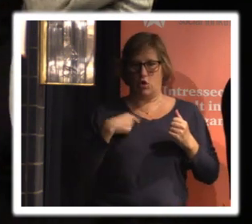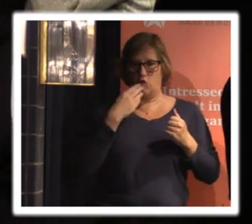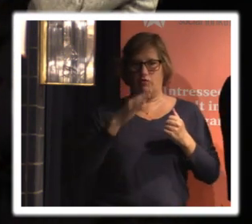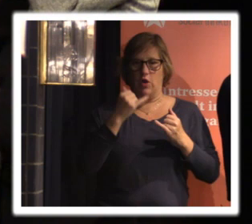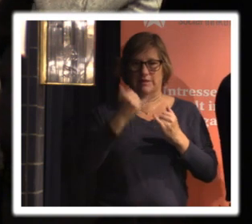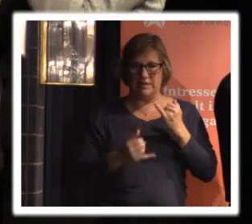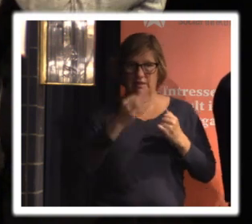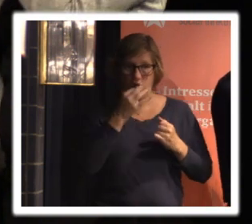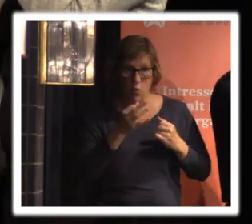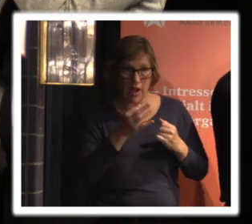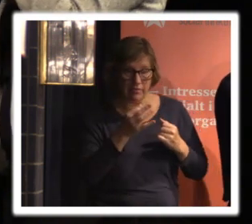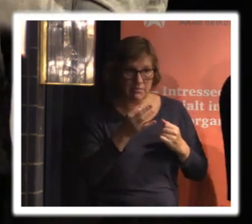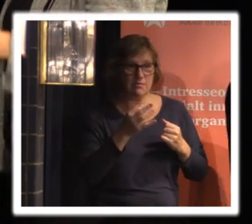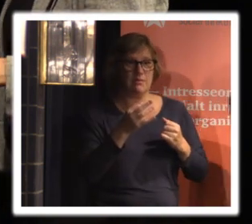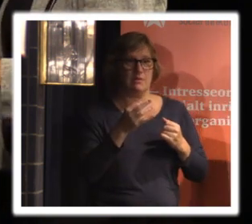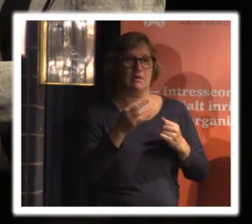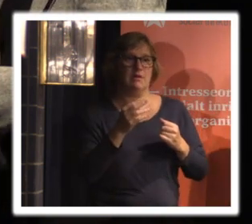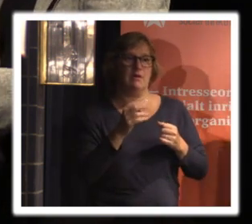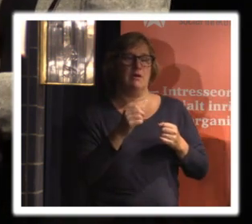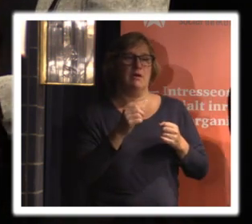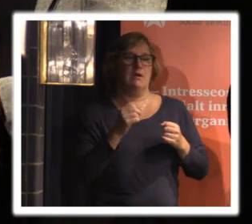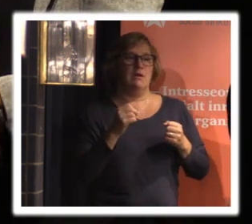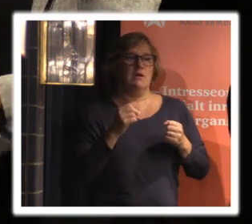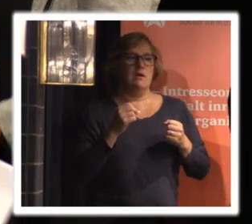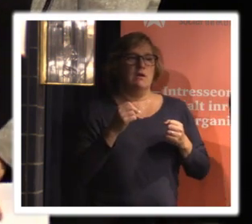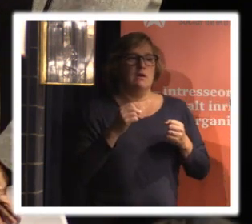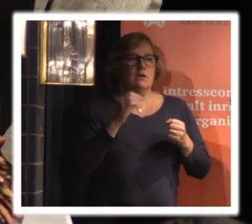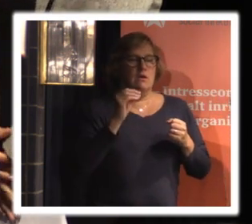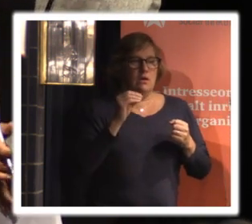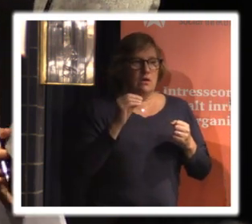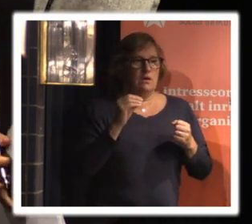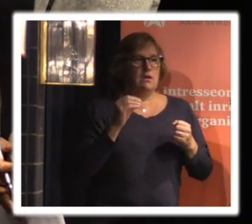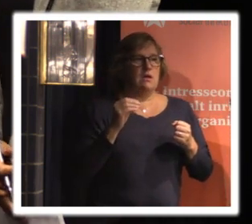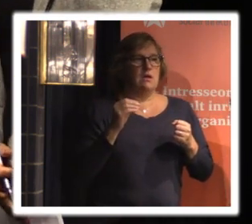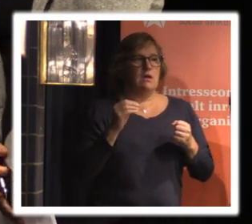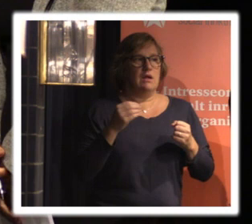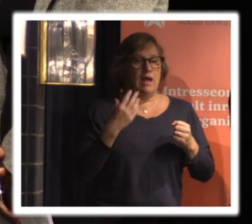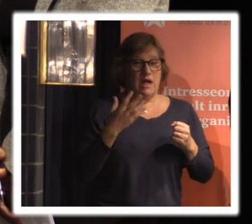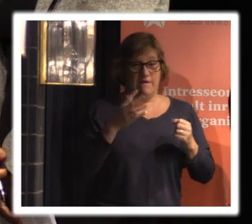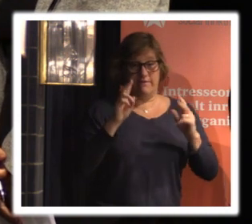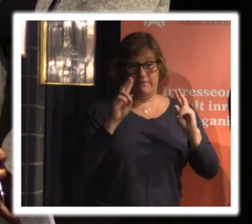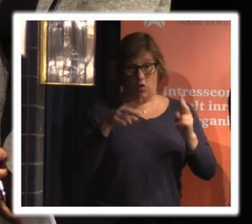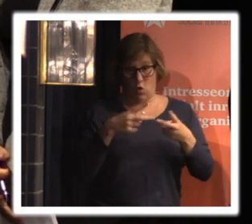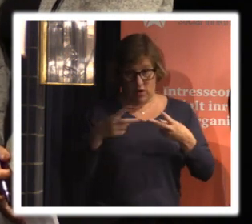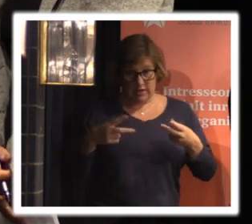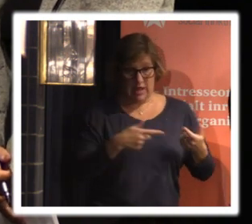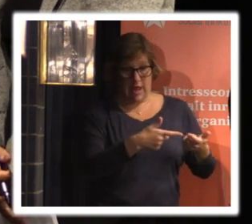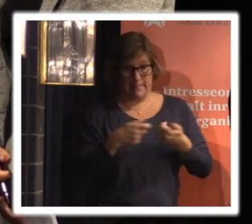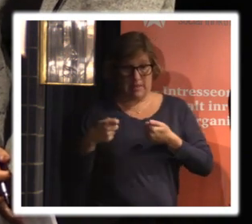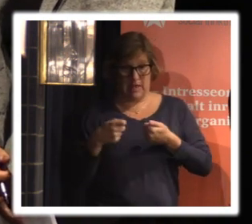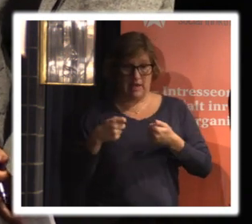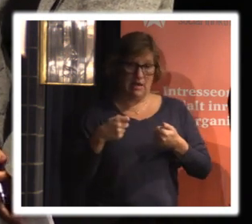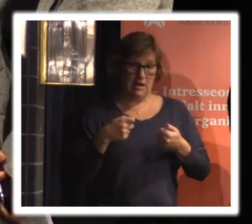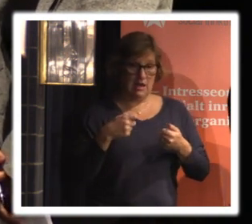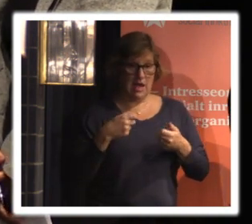frågan där då den är lite närmare närmare dig kanske det är ju så att det är ju väldigt vanligt att det är så det kan vara en